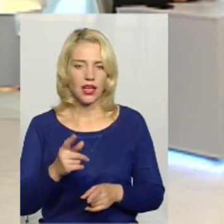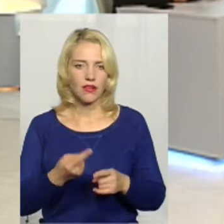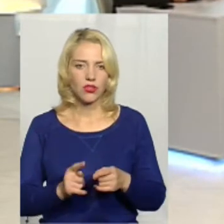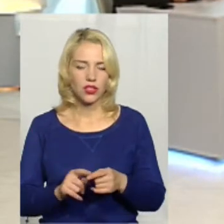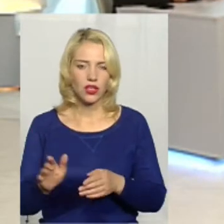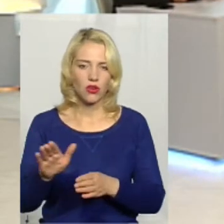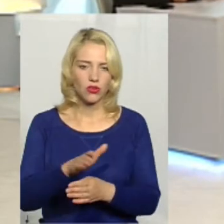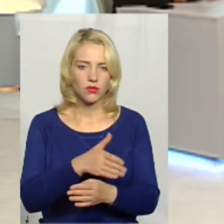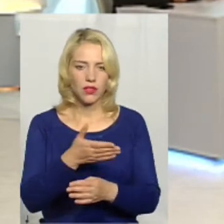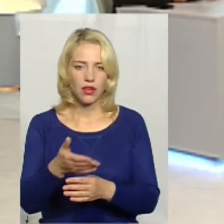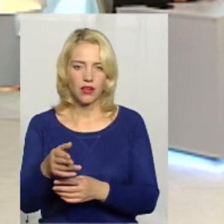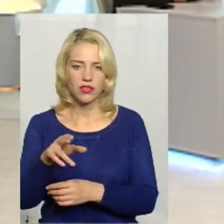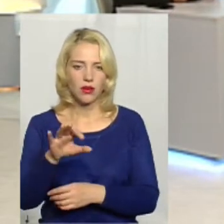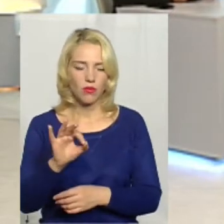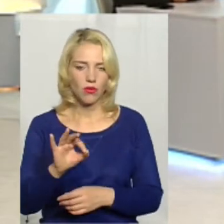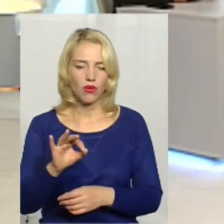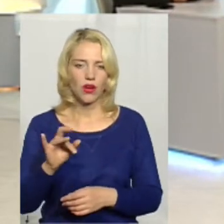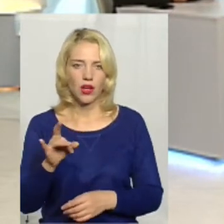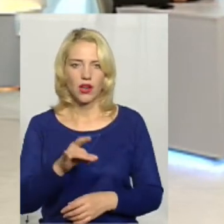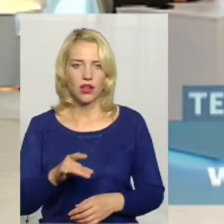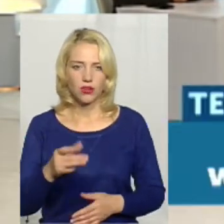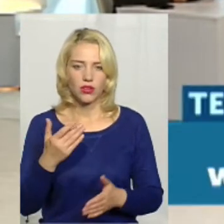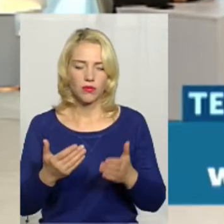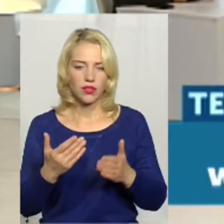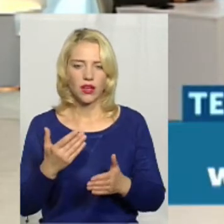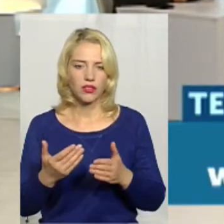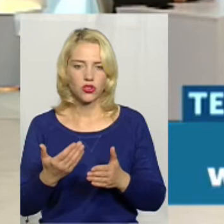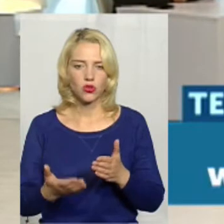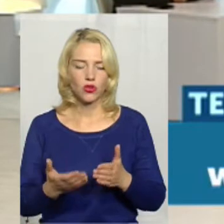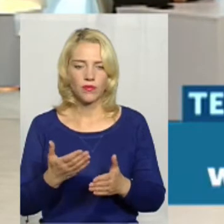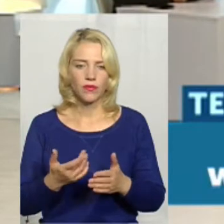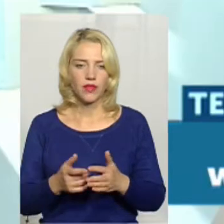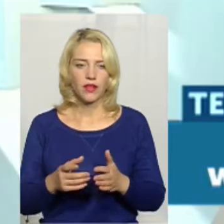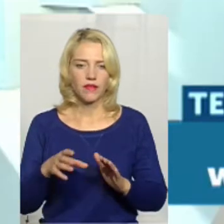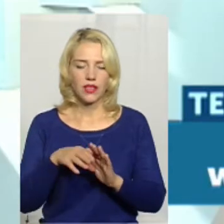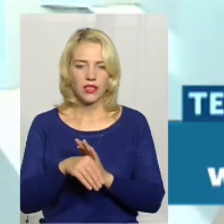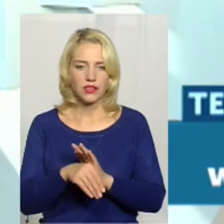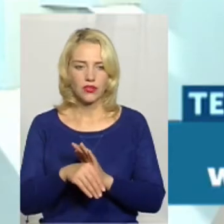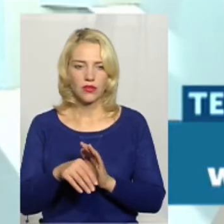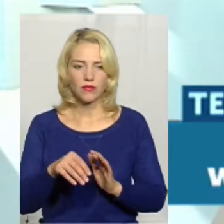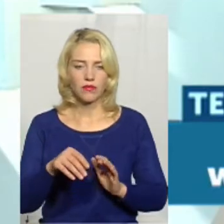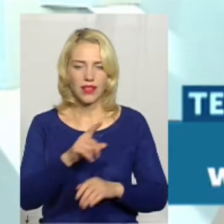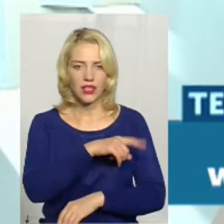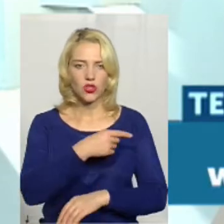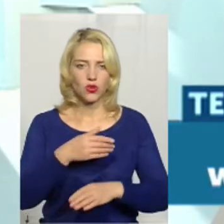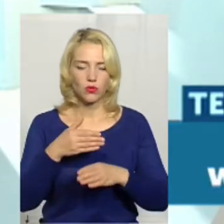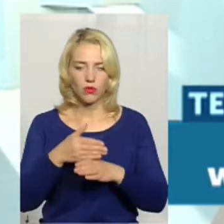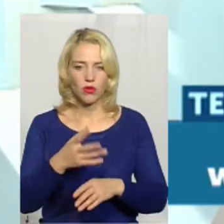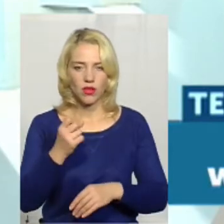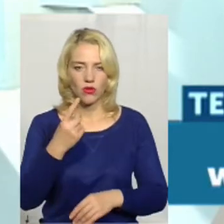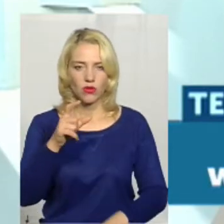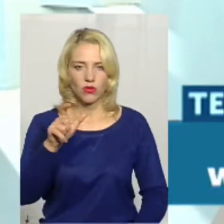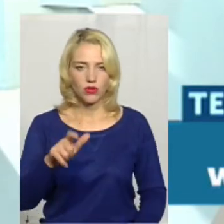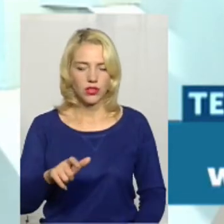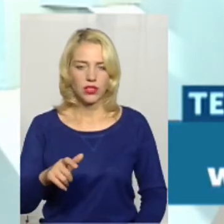розпреділяються по регіону нашому? Ну, якщо не екстрену медичну допомогу, то на одного жителя